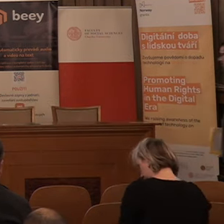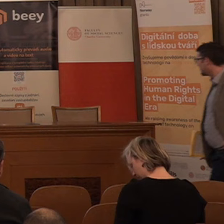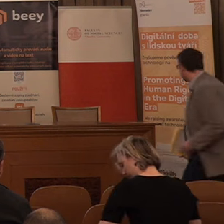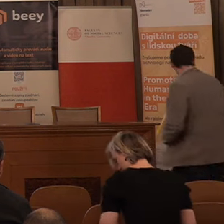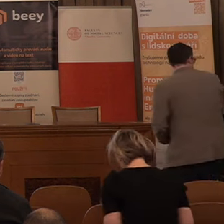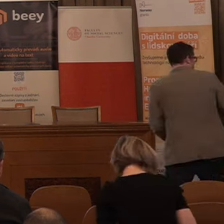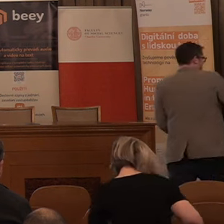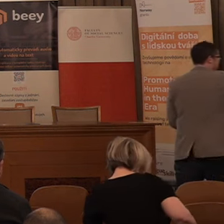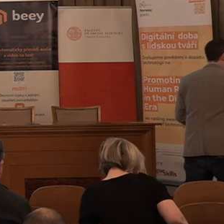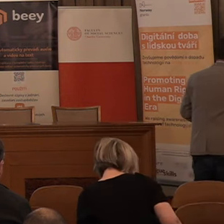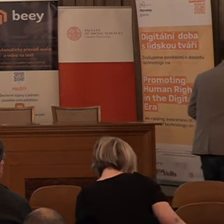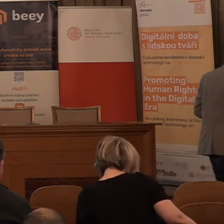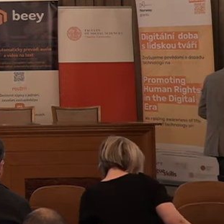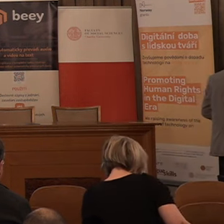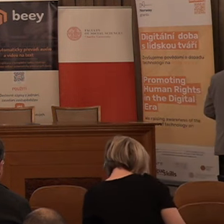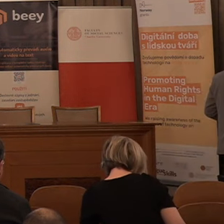dveře zavřít?